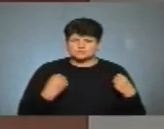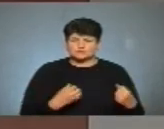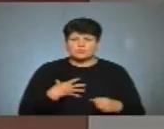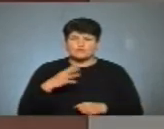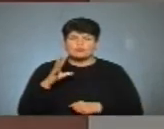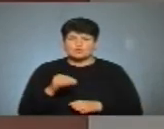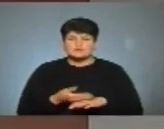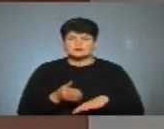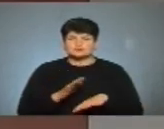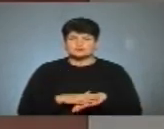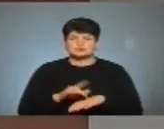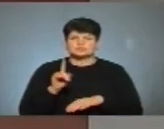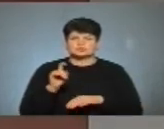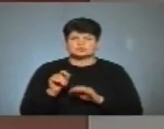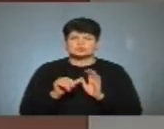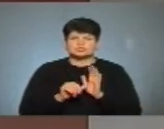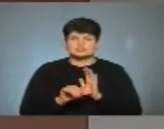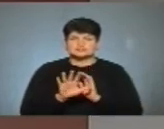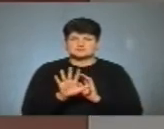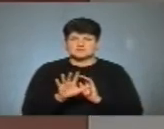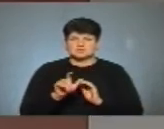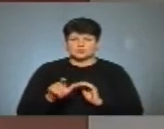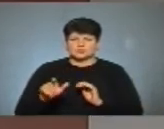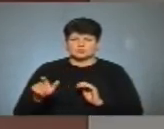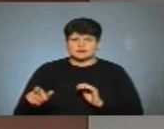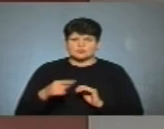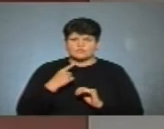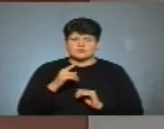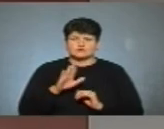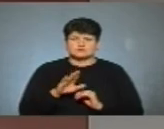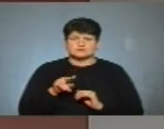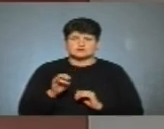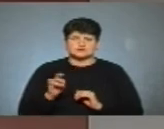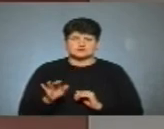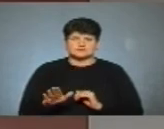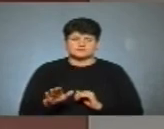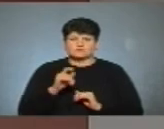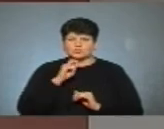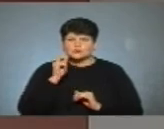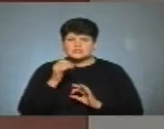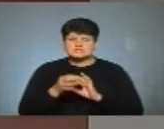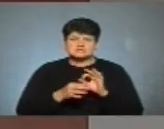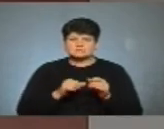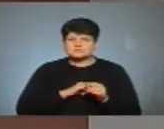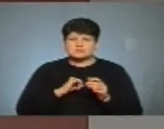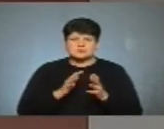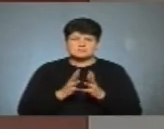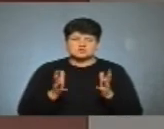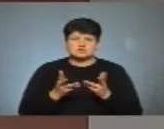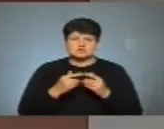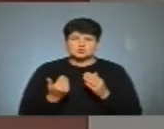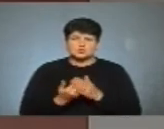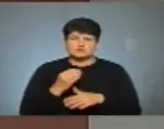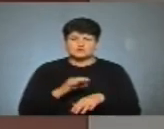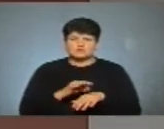померли через ускладнення 165 людей, каже Володимир Паничев. В Україні за добу найбільша кількість нових